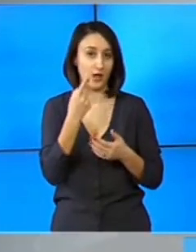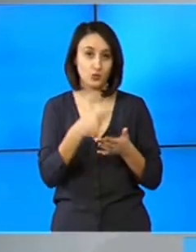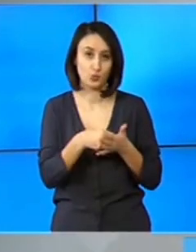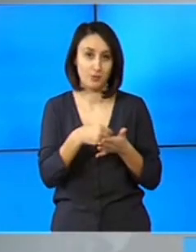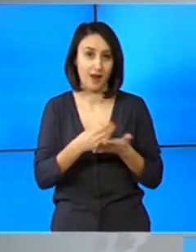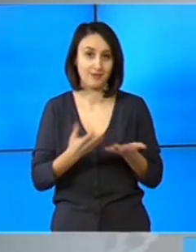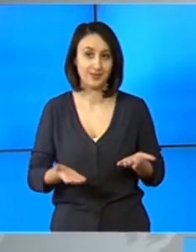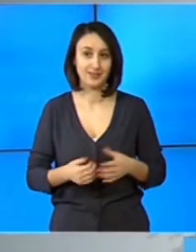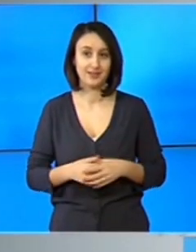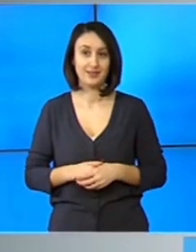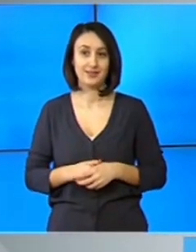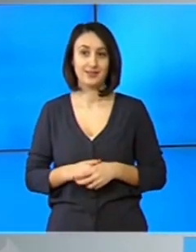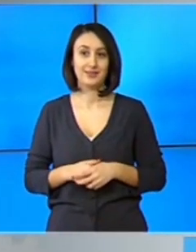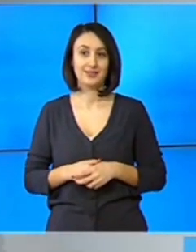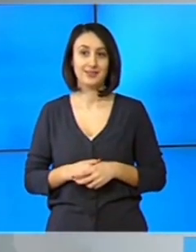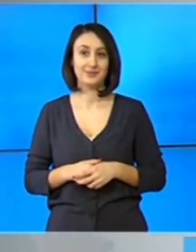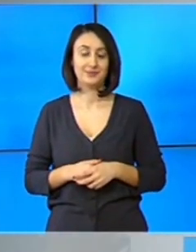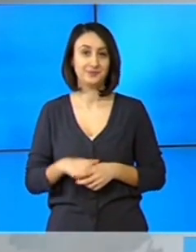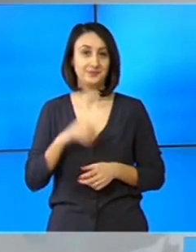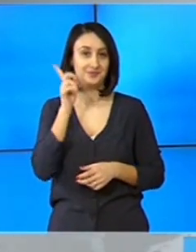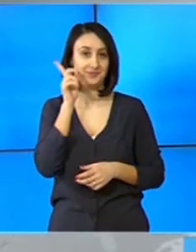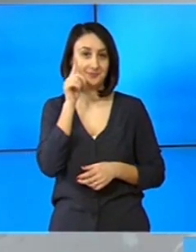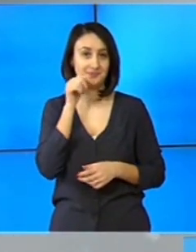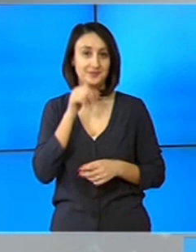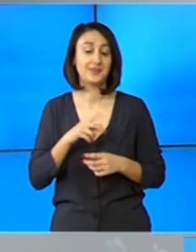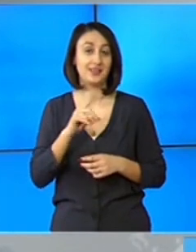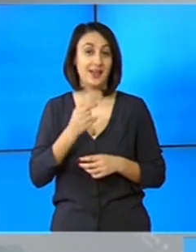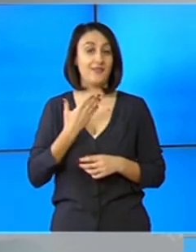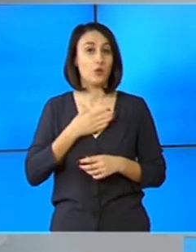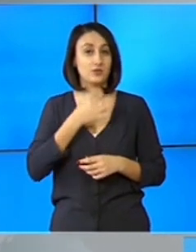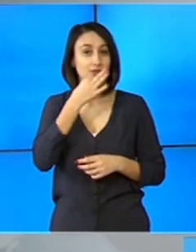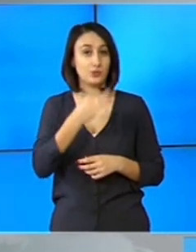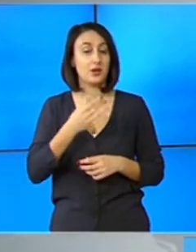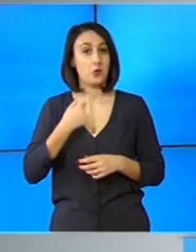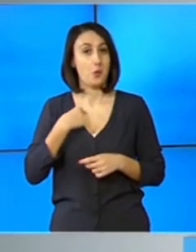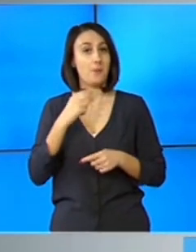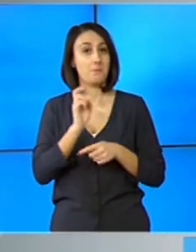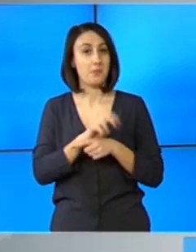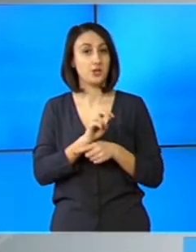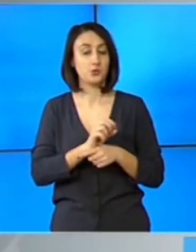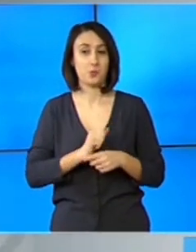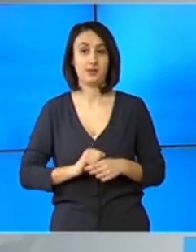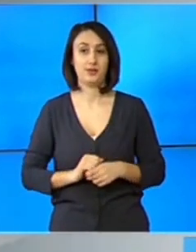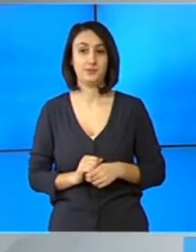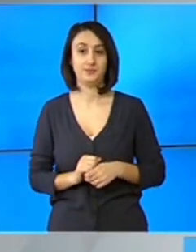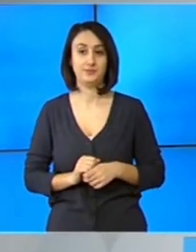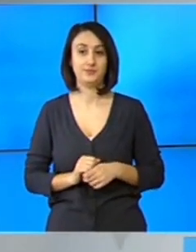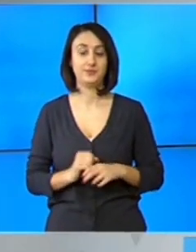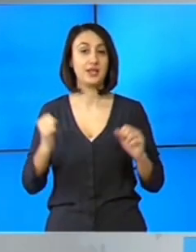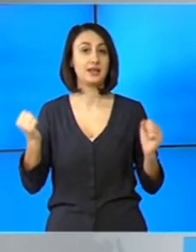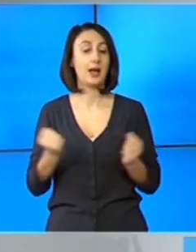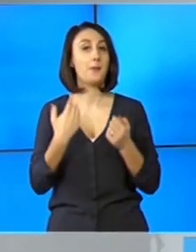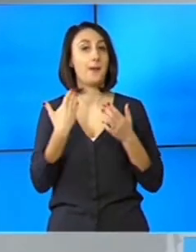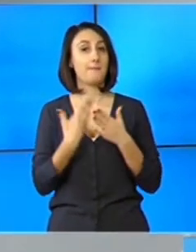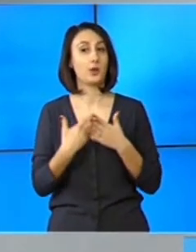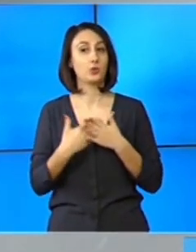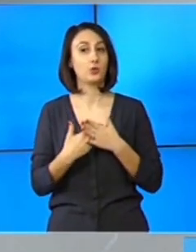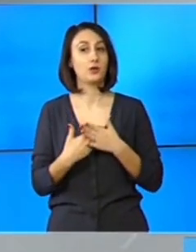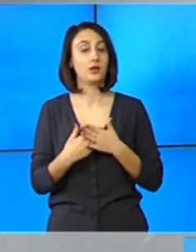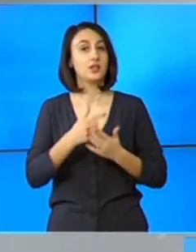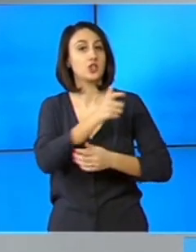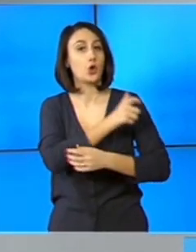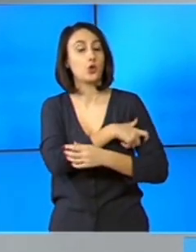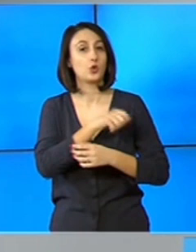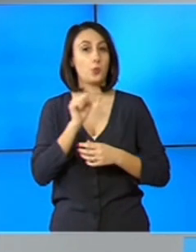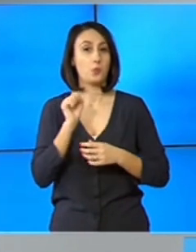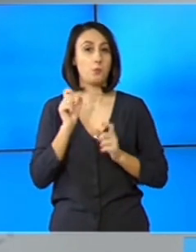reușit să cumpărați o astfel de cămașă? Da, aș vrea să vă spun că am participat la campania pentru Consiliul de